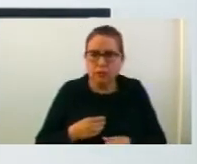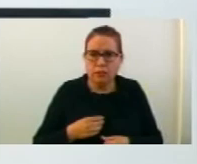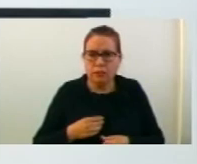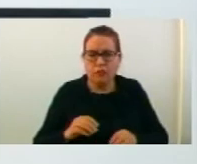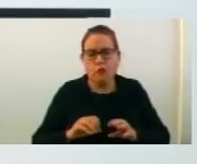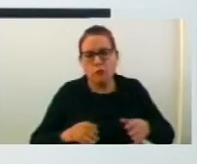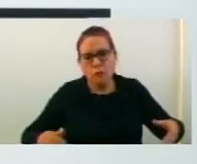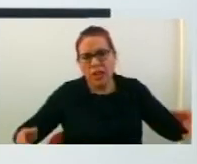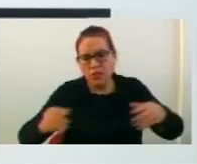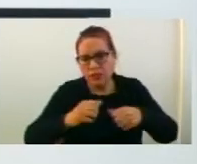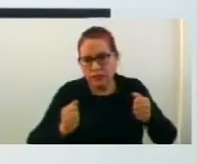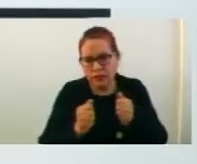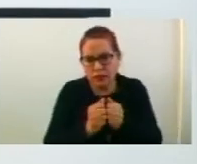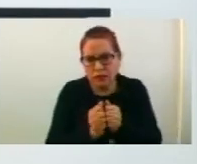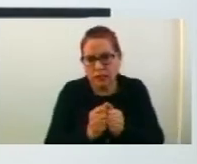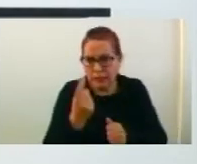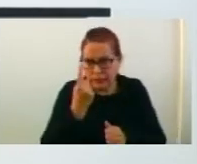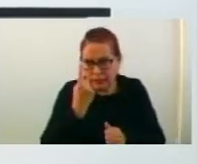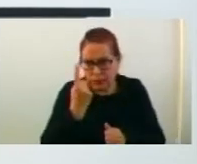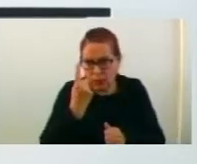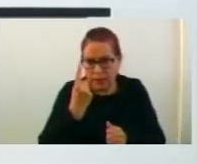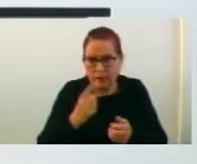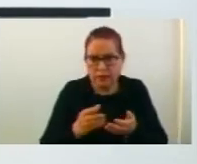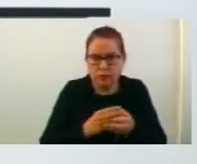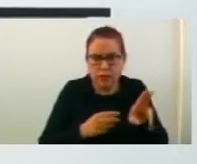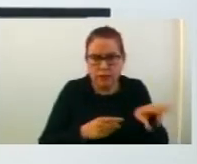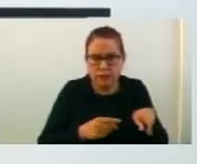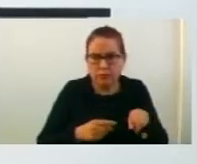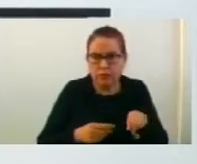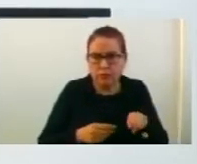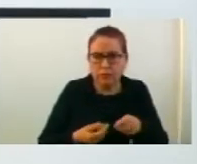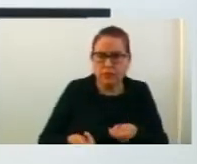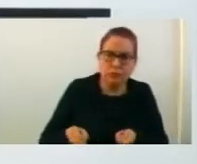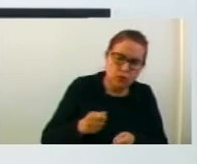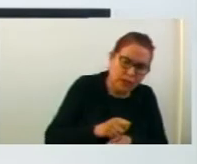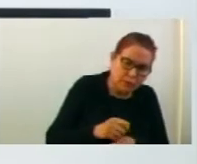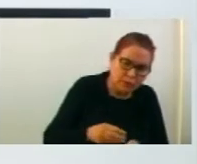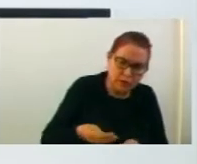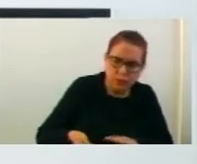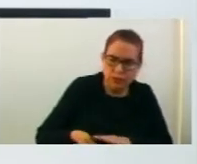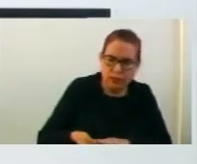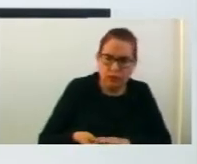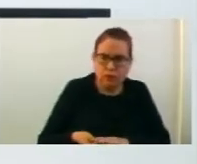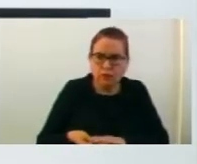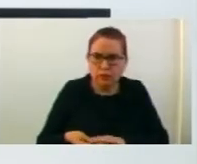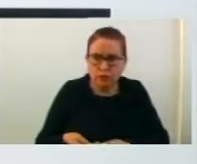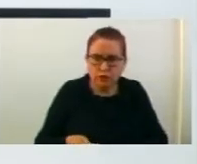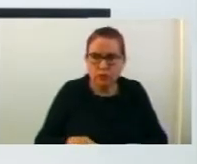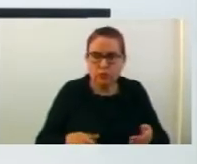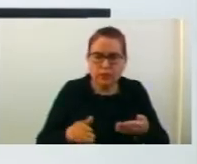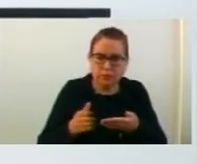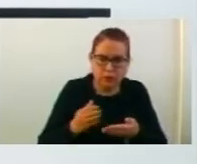библиотеки, и за секоја книга, можеме да си ја позаимуваме. Дефинитивно, во секоја